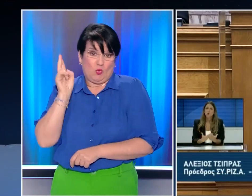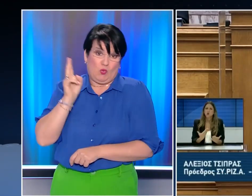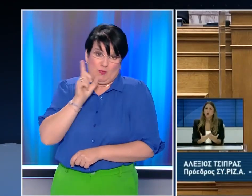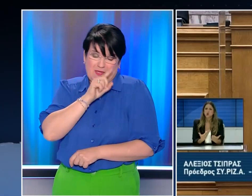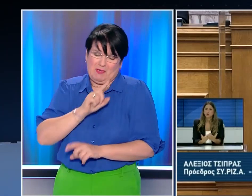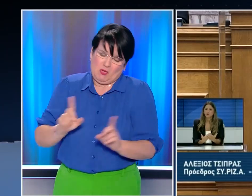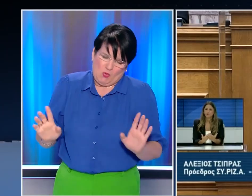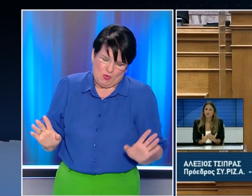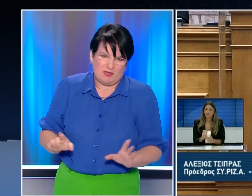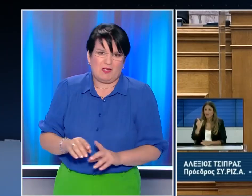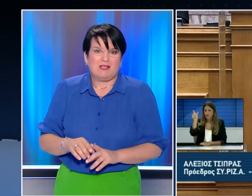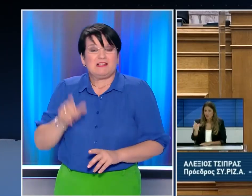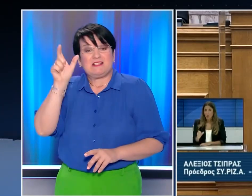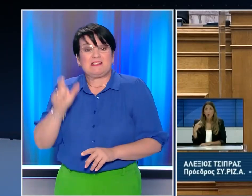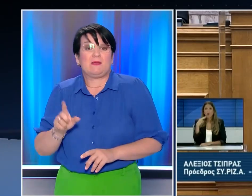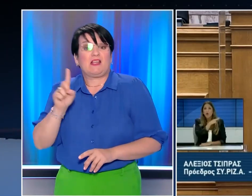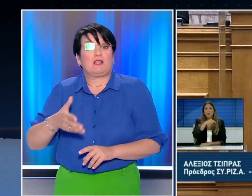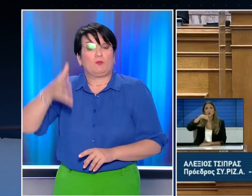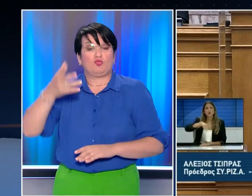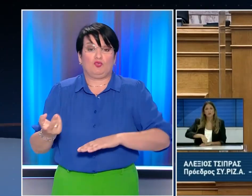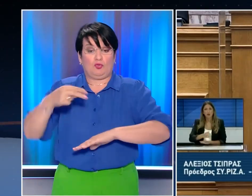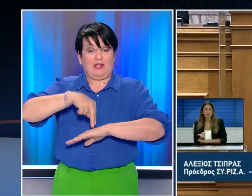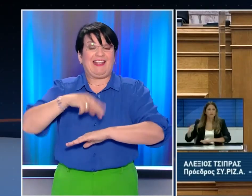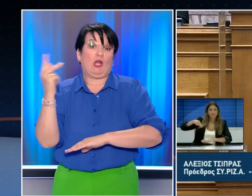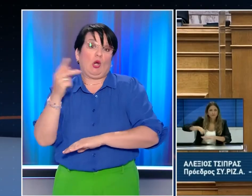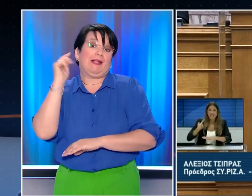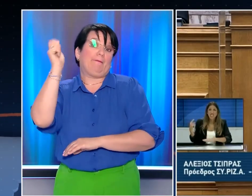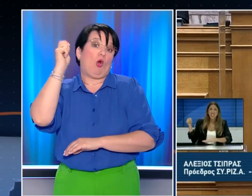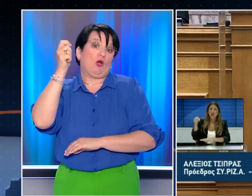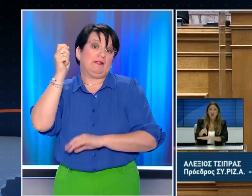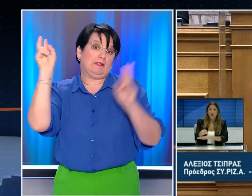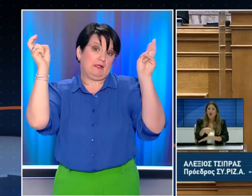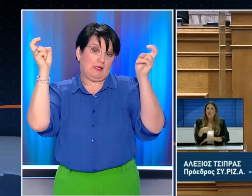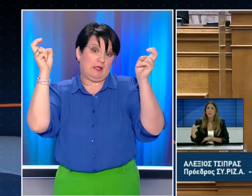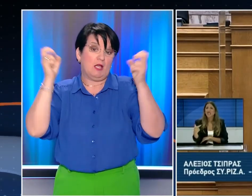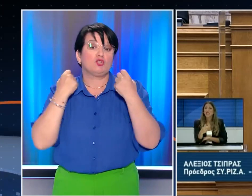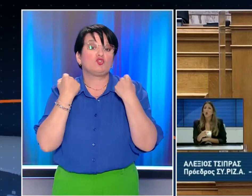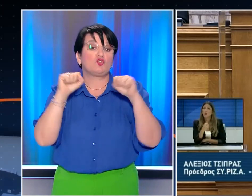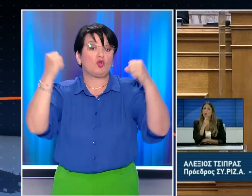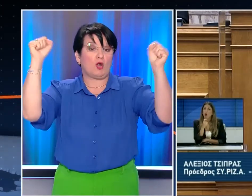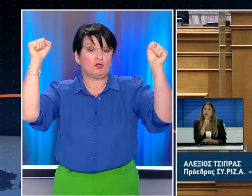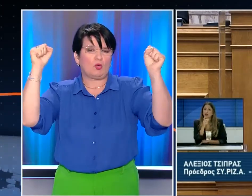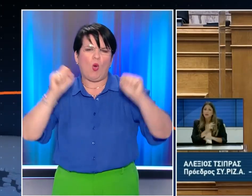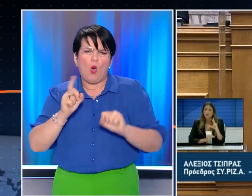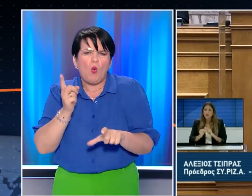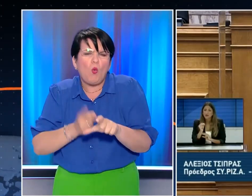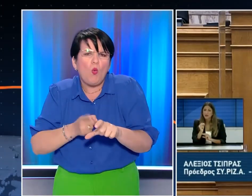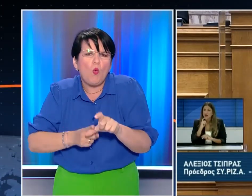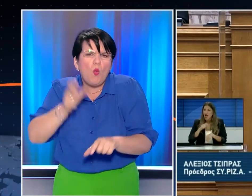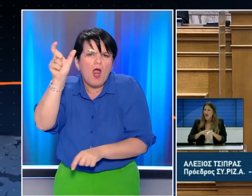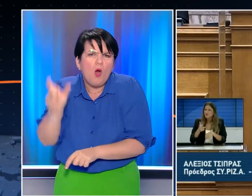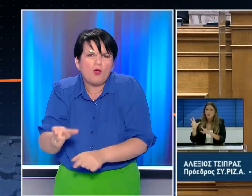Δηθήκατε σήμερα κύριε Μητσοτάκη Για να μιλήσετε για την κοινωνική πολιτική Όχι σοσιαλδημοκράτης Κουκουέ δηθήκατε